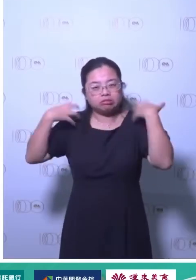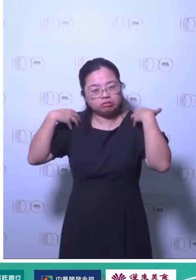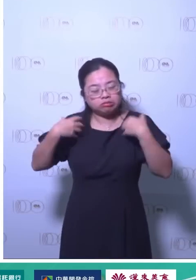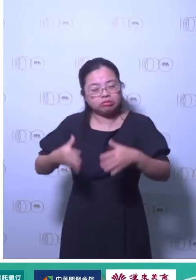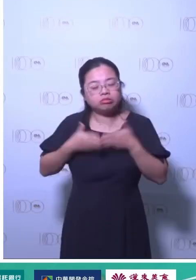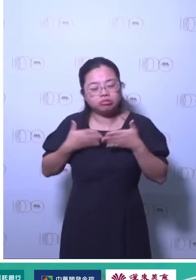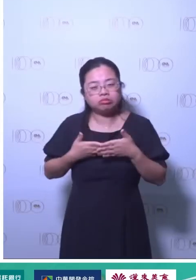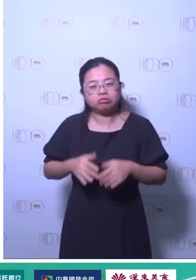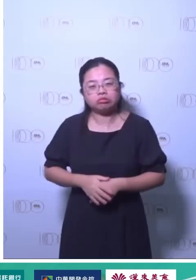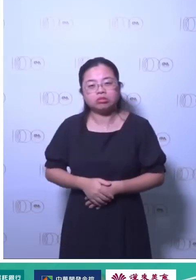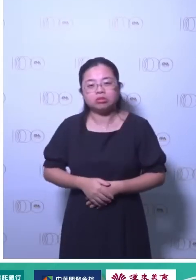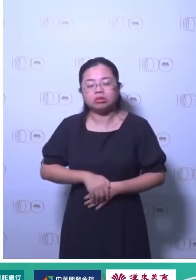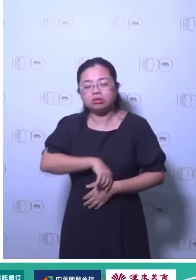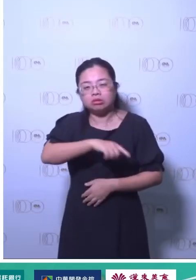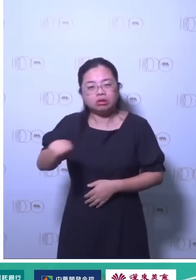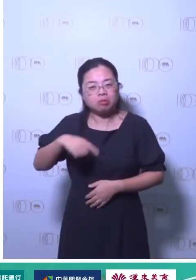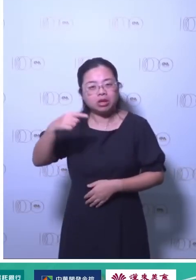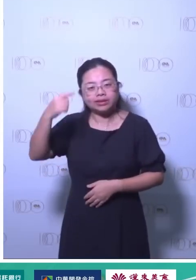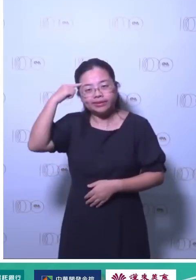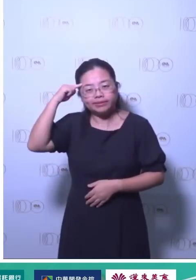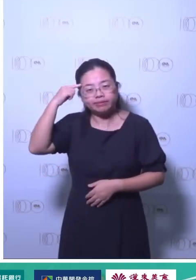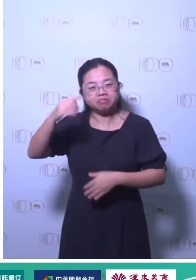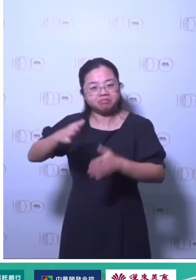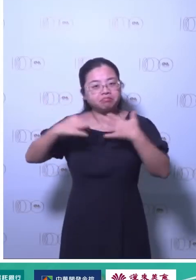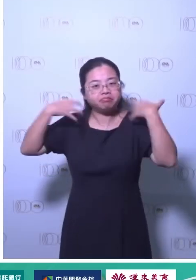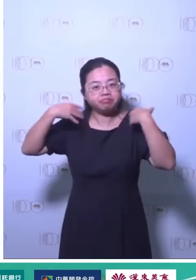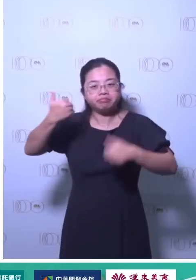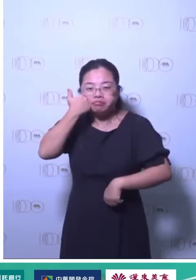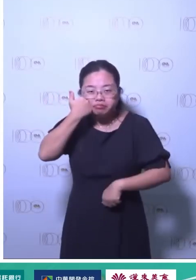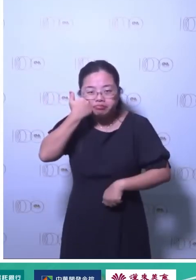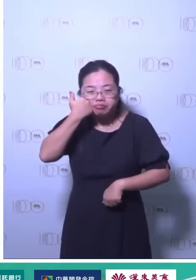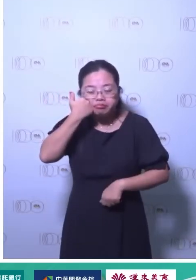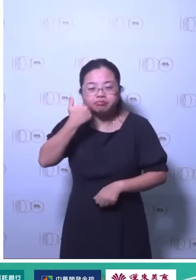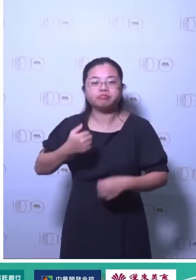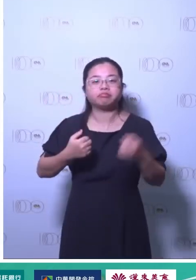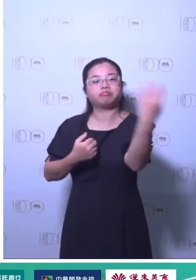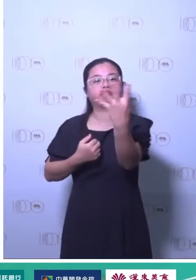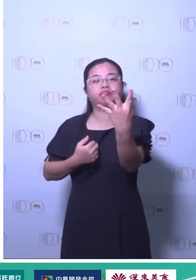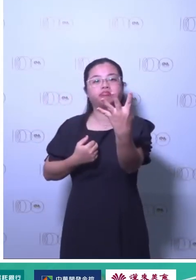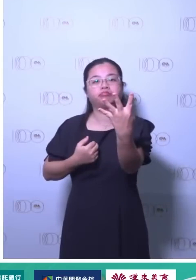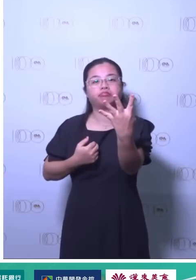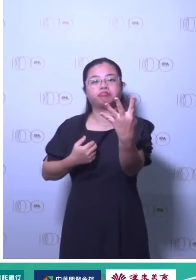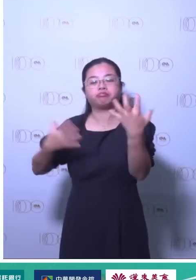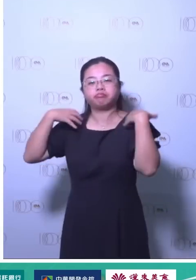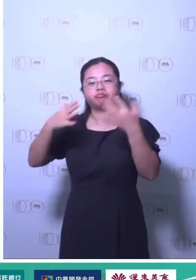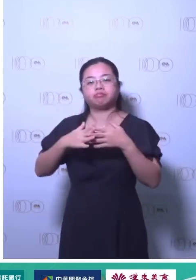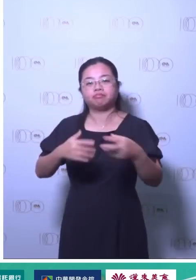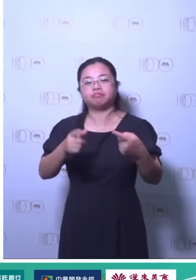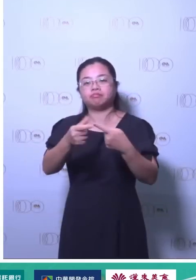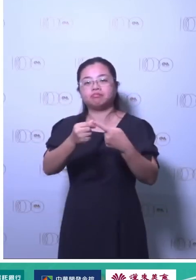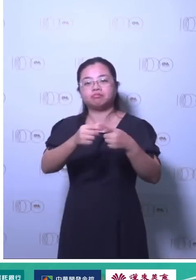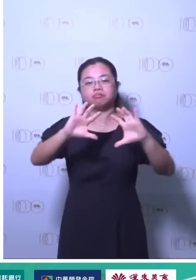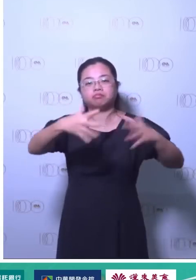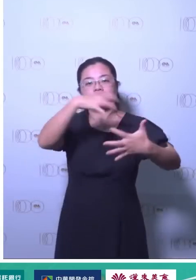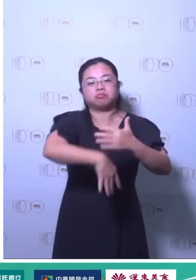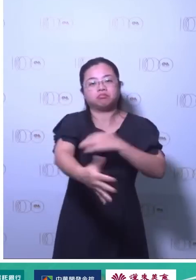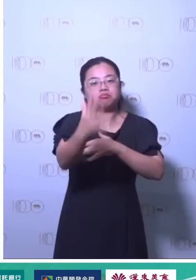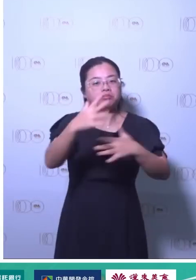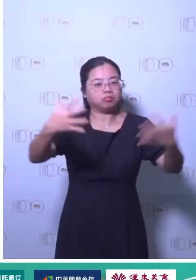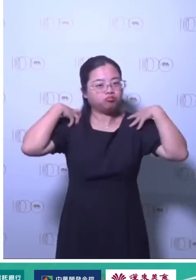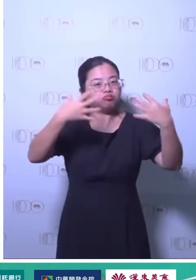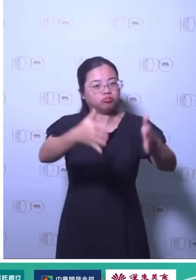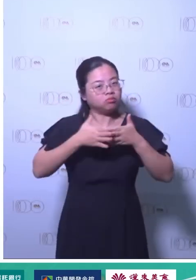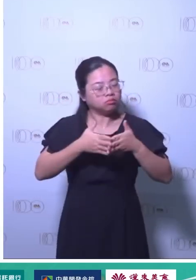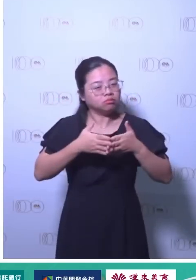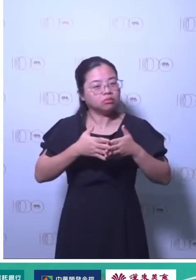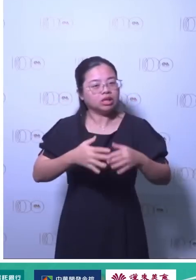在刚刚的这个目标底下我们开始有人会要求我们要求为我们的碳牌付出代价或负责我们叫做